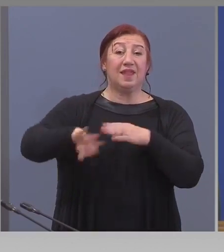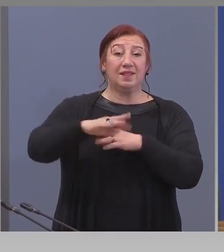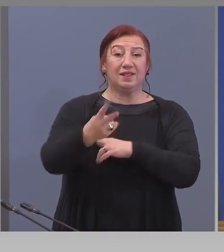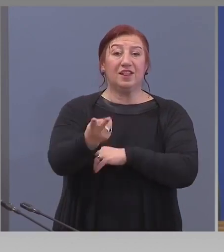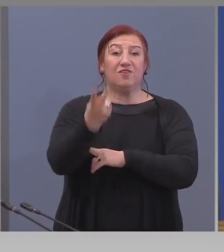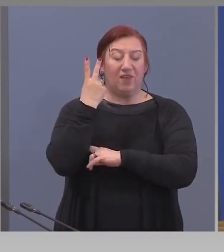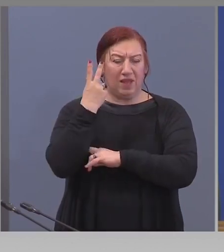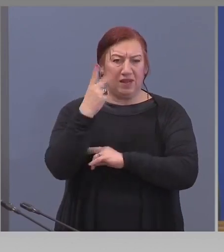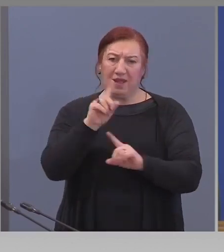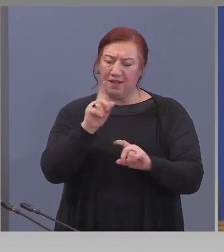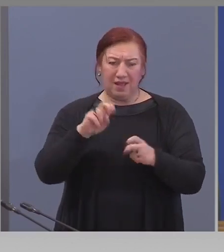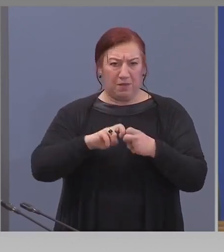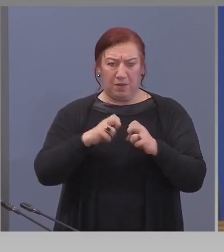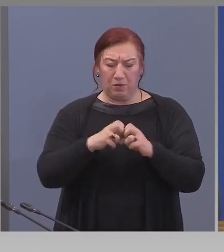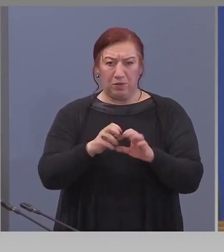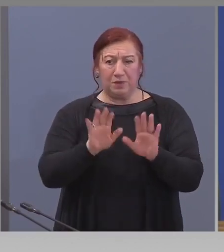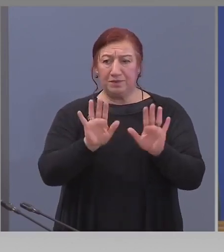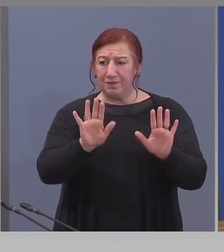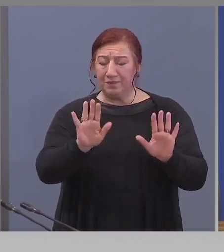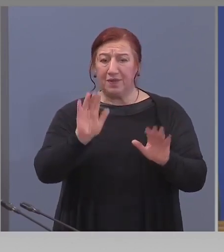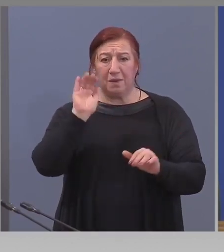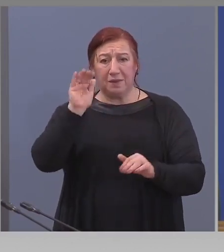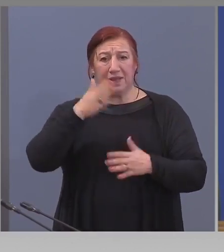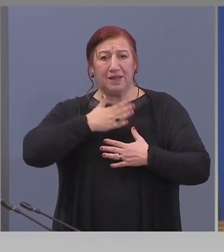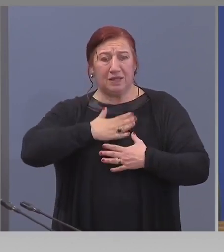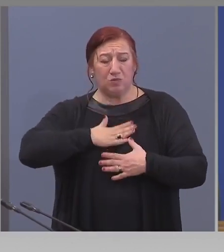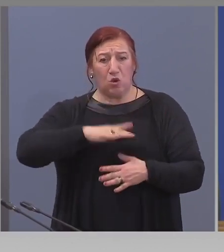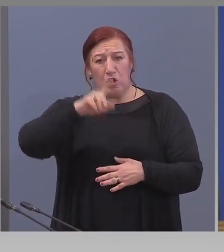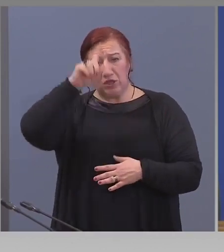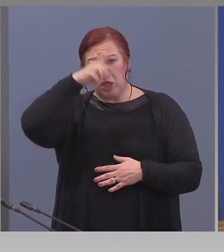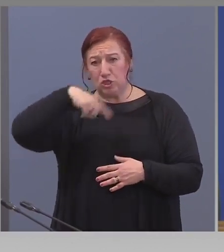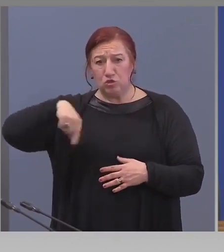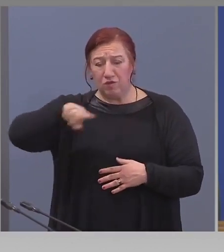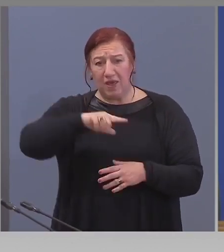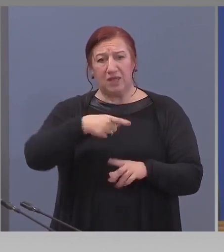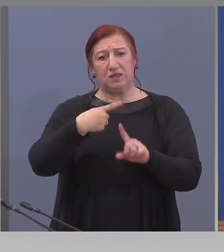нека бъдат спокойни Софиянци и българите.